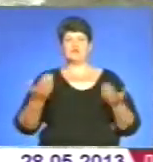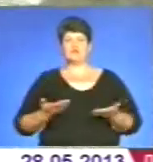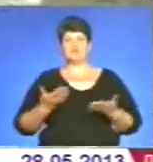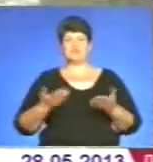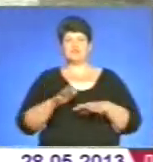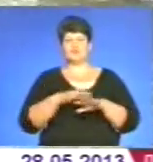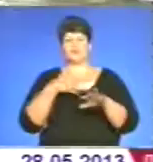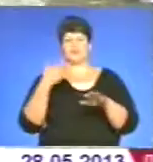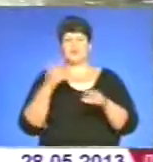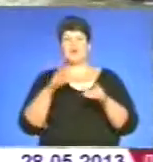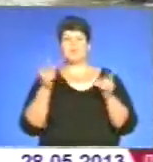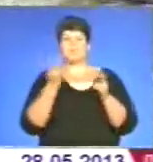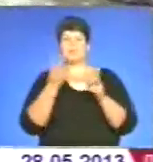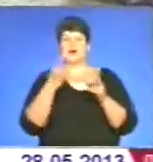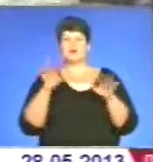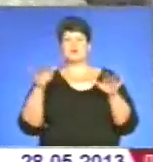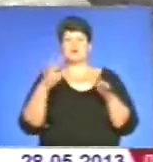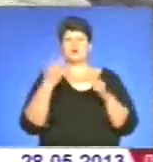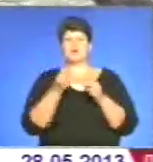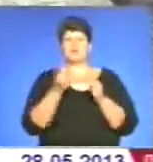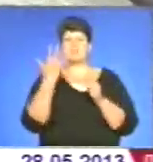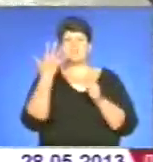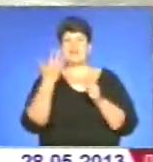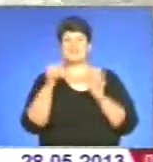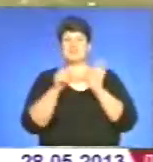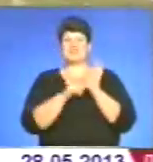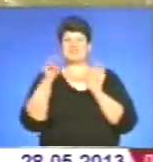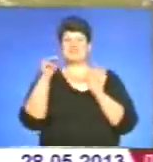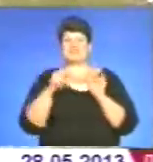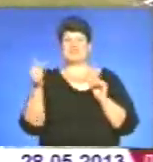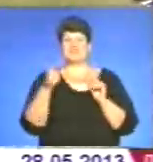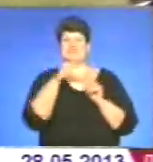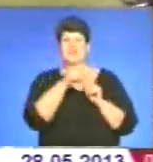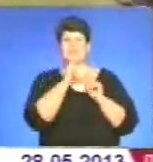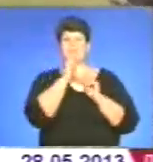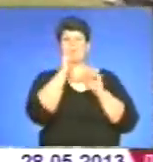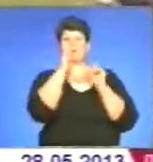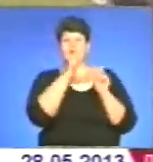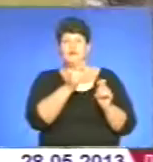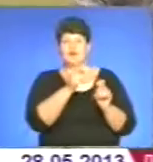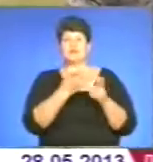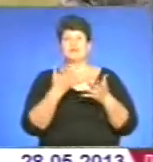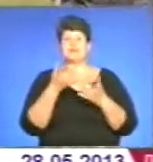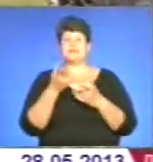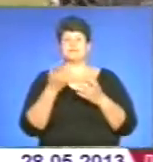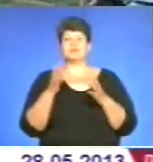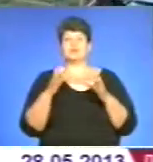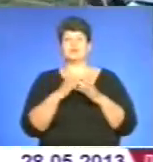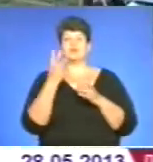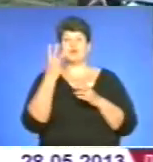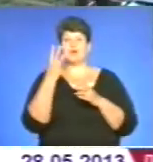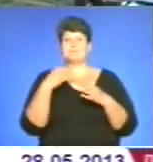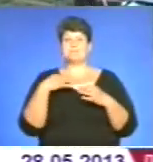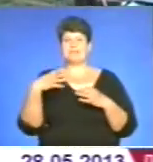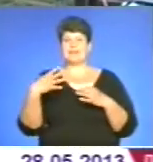Пара чорних лебідів коштує 5-6 тисяч гривень. Їх за окутку подарували. До кінця місяця вони складуть компанію трьом білим